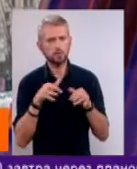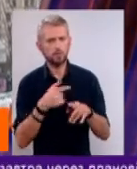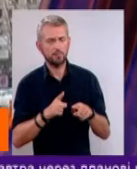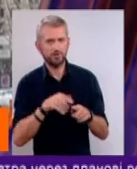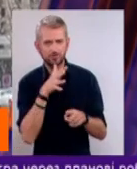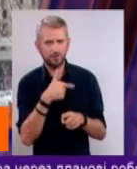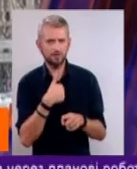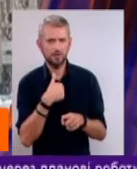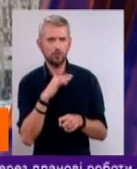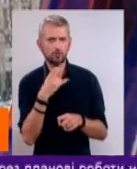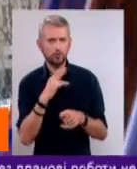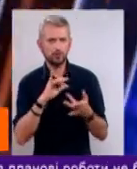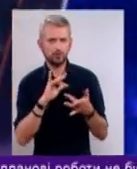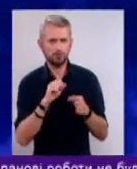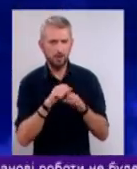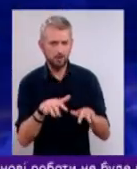вони мене в соцмережі це відволікають.